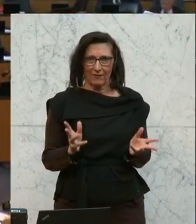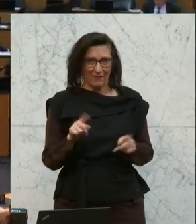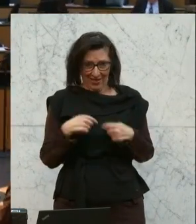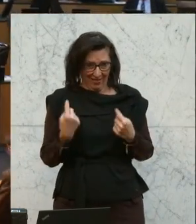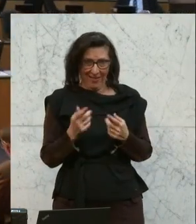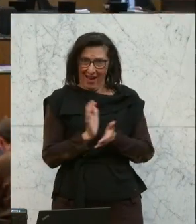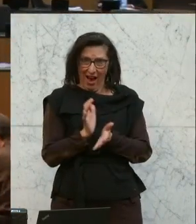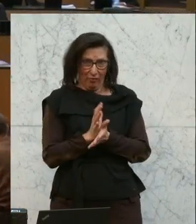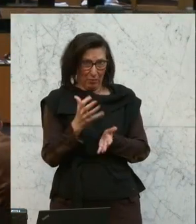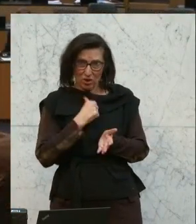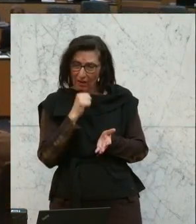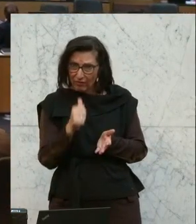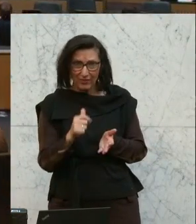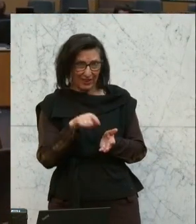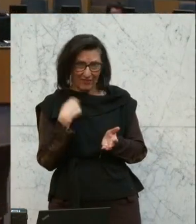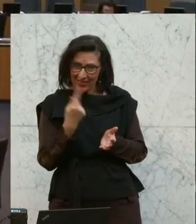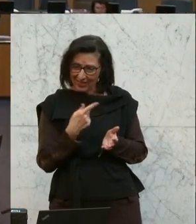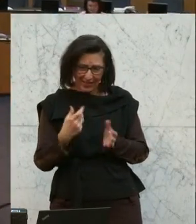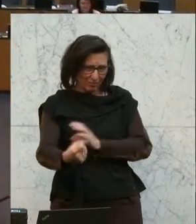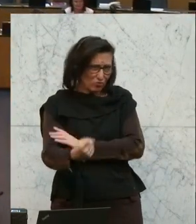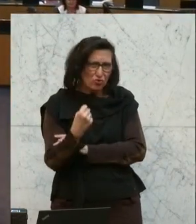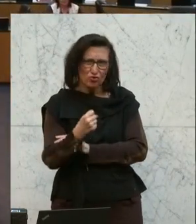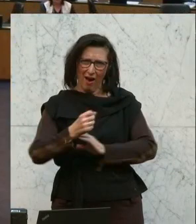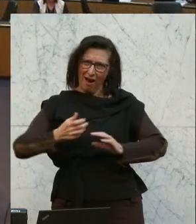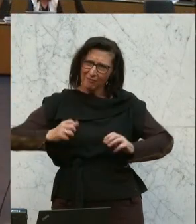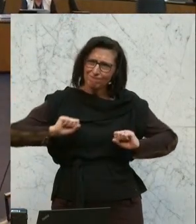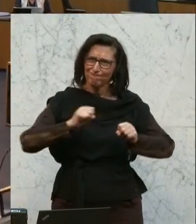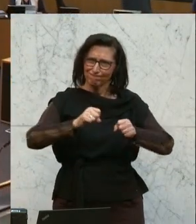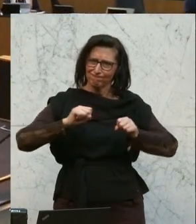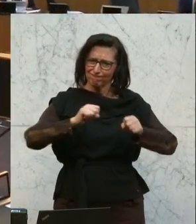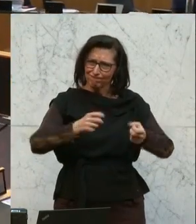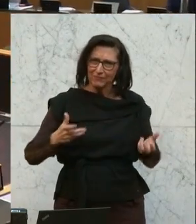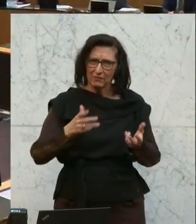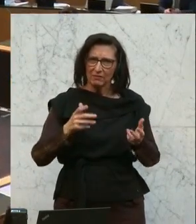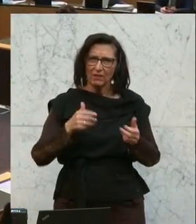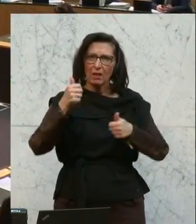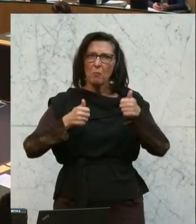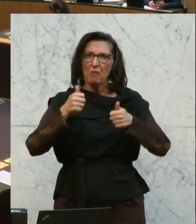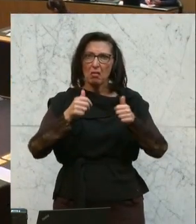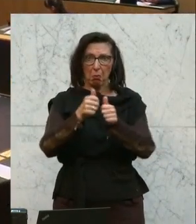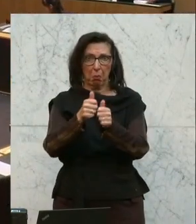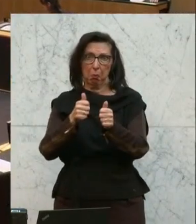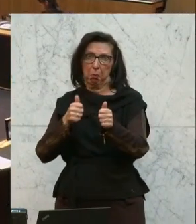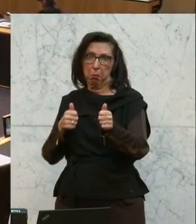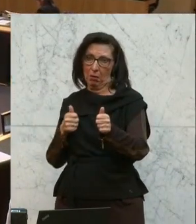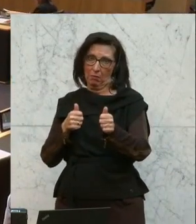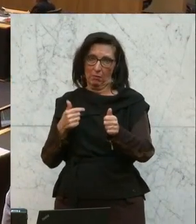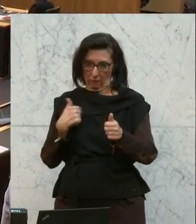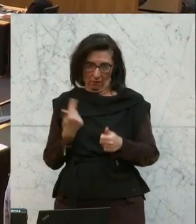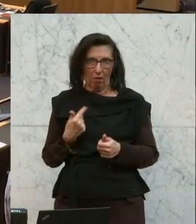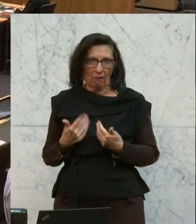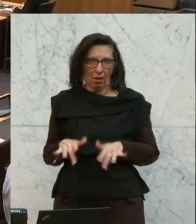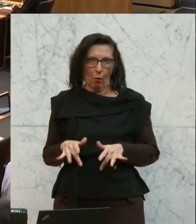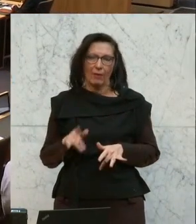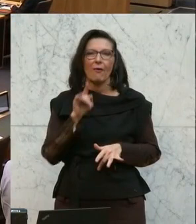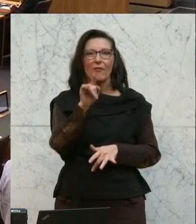wenn wir hier nicht investieren, wenn wir hier nicht in unsere Stärken investieren, dann verlieren wir diesen Wettkampf. Und das gilt es zu vermeiden, weil das ist eine Gefahr für